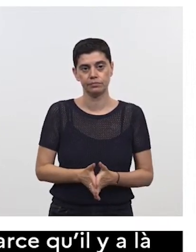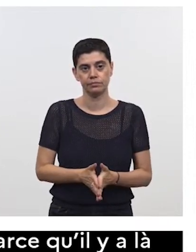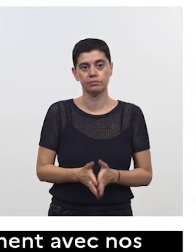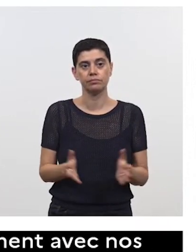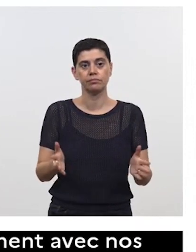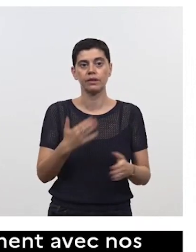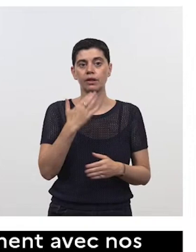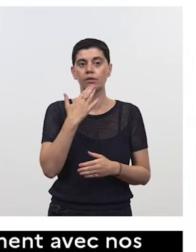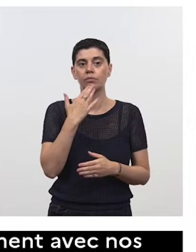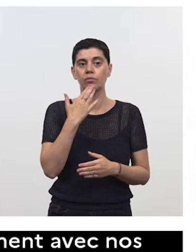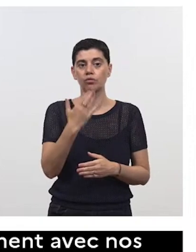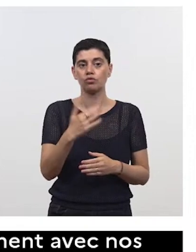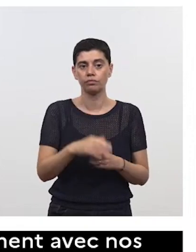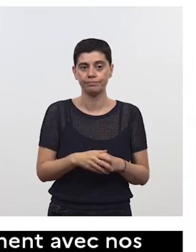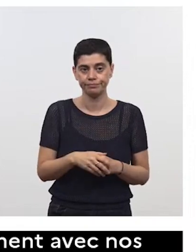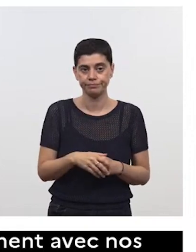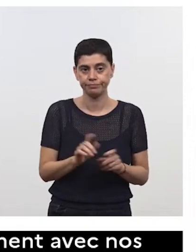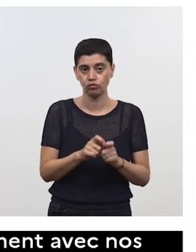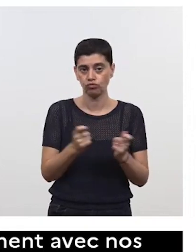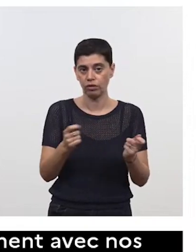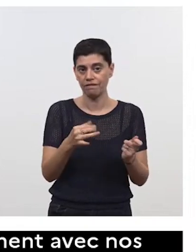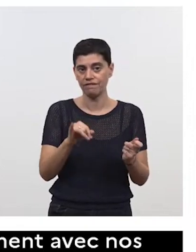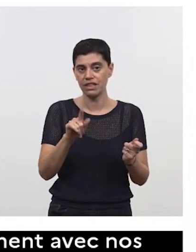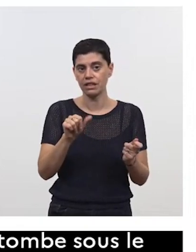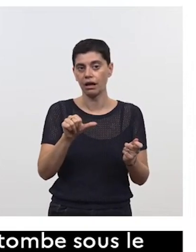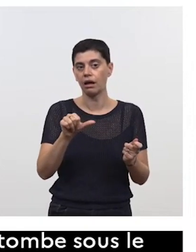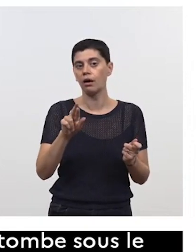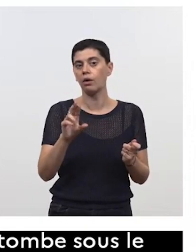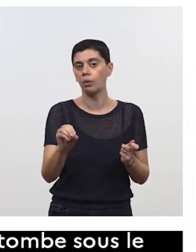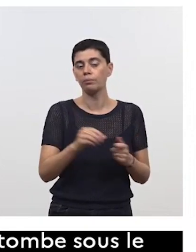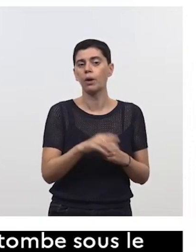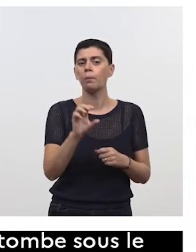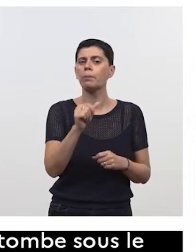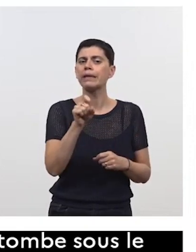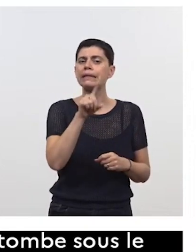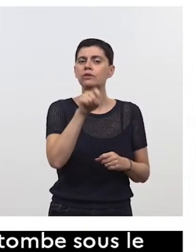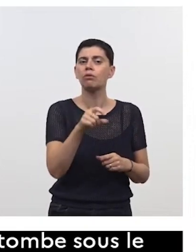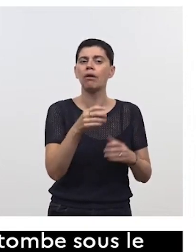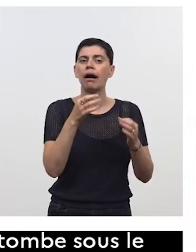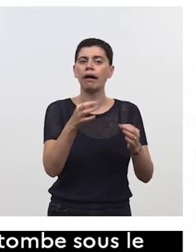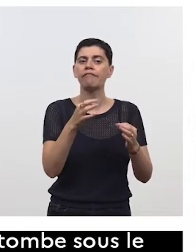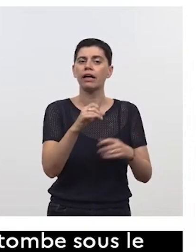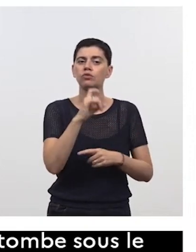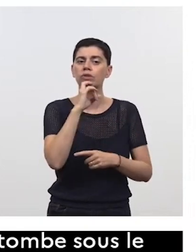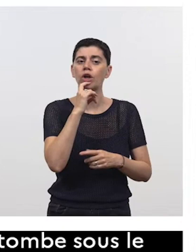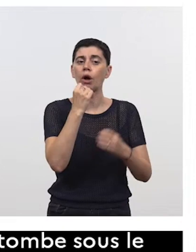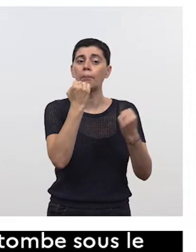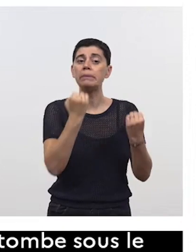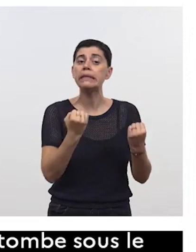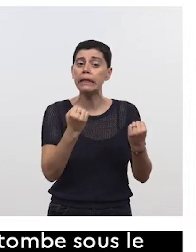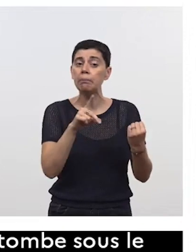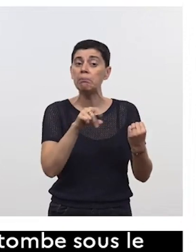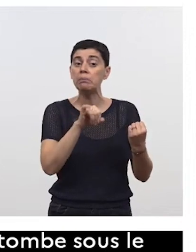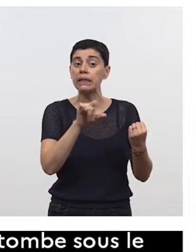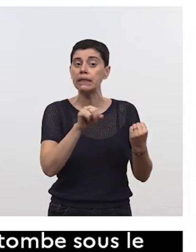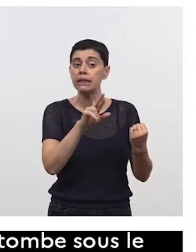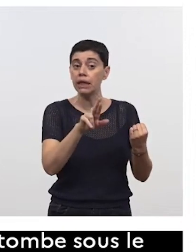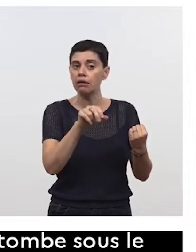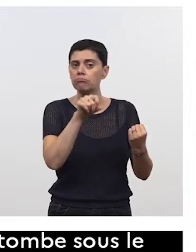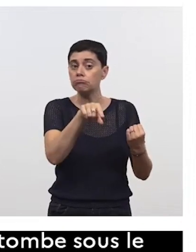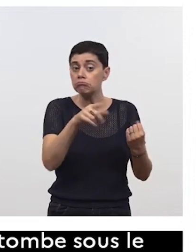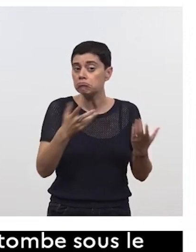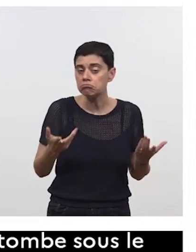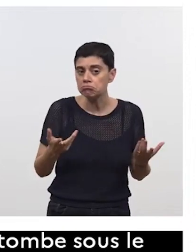Oui, bonjour, Nicolas Barotte du Figaro. J'aurais une première question sur les piliers que vous avez mentionnés, est-ce que vous pouvez donner quelques détails sur combien de